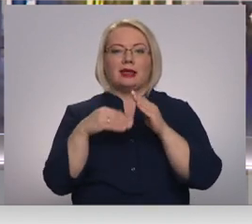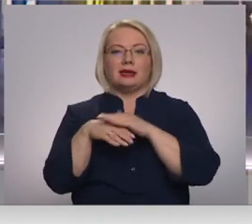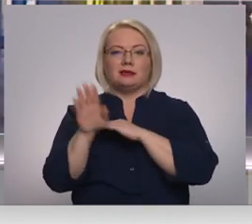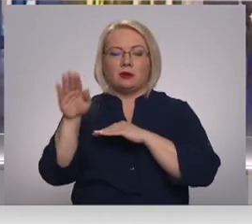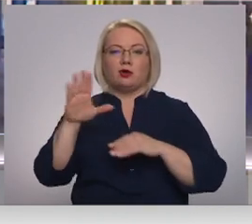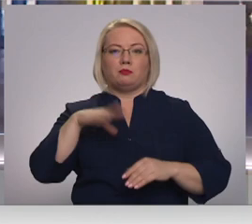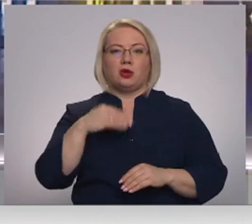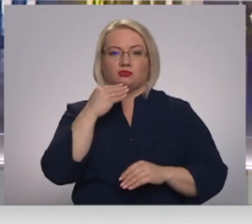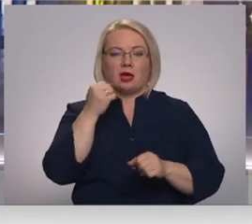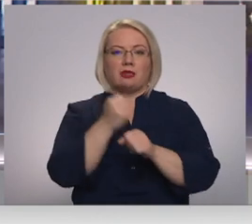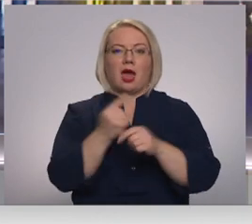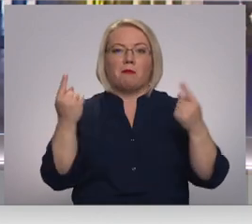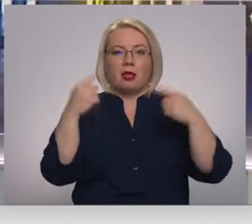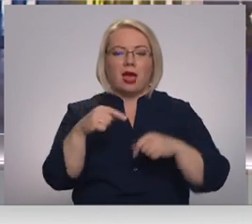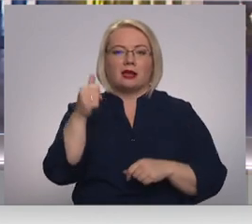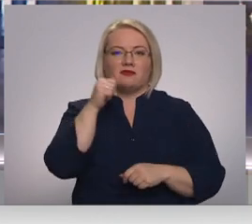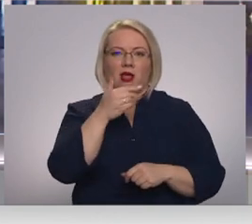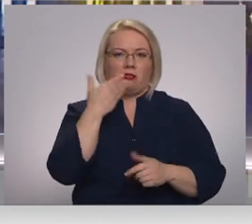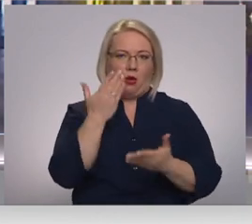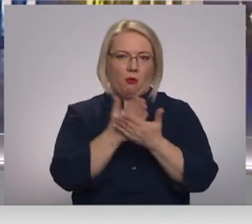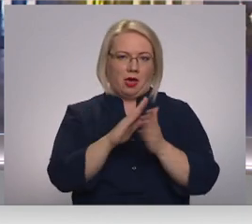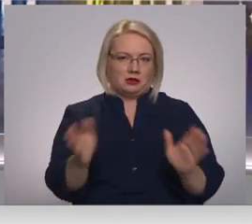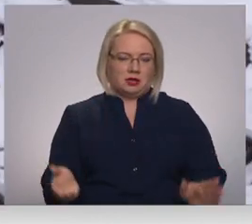vēramam darba laiks vēl nav beidzies.